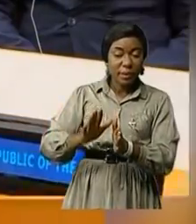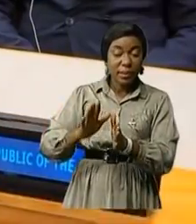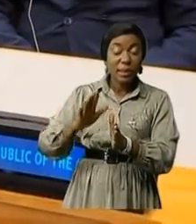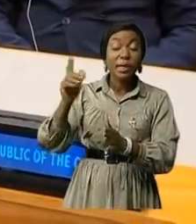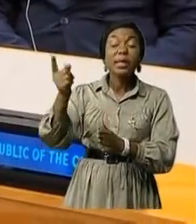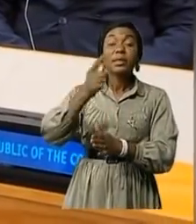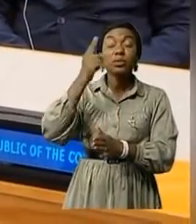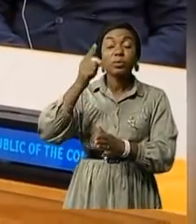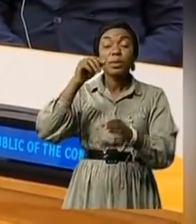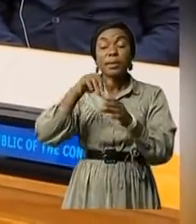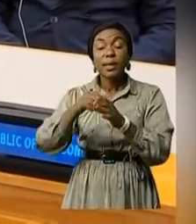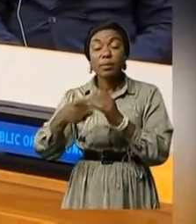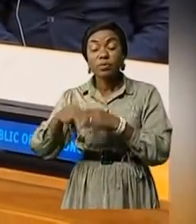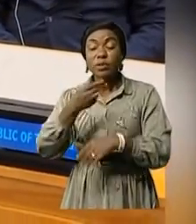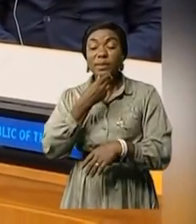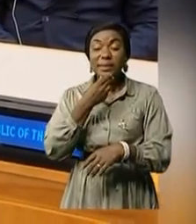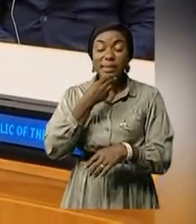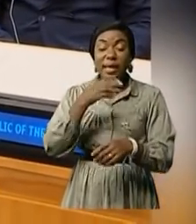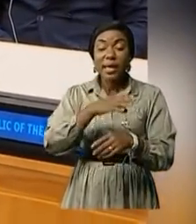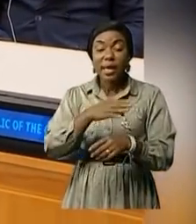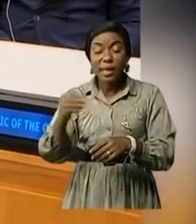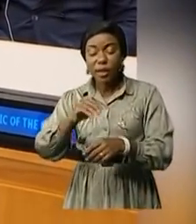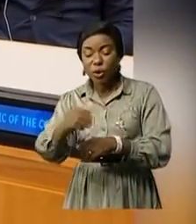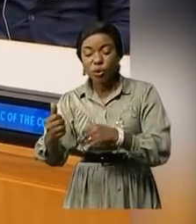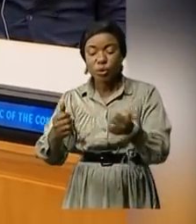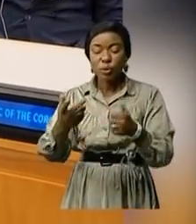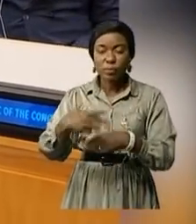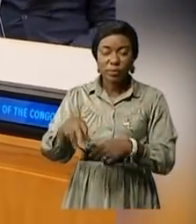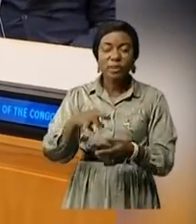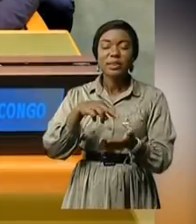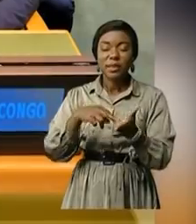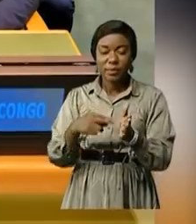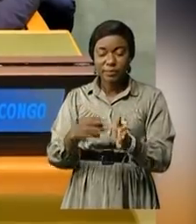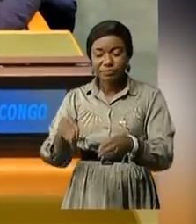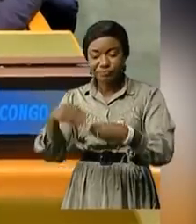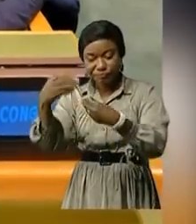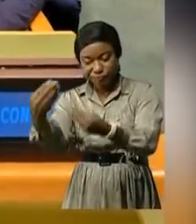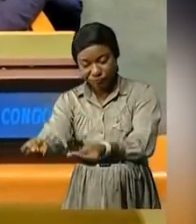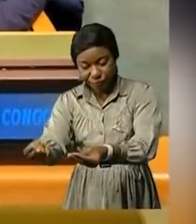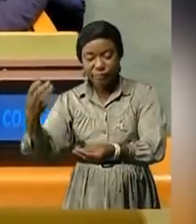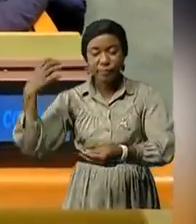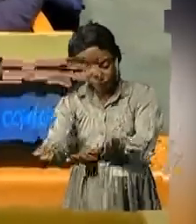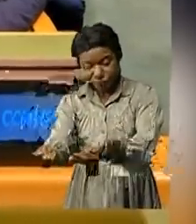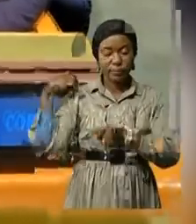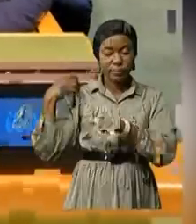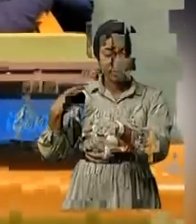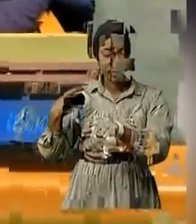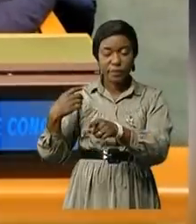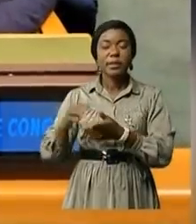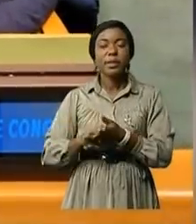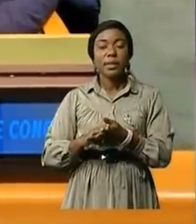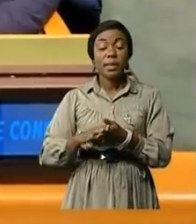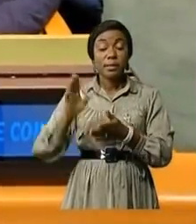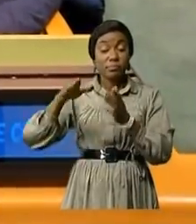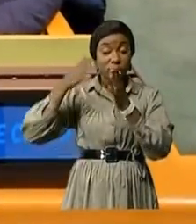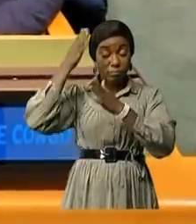constate les violations graves de droits de l'homme. Succès diplomatique auquel la tenue prochaine de la table est rendue sur la justice